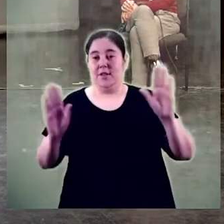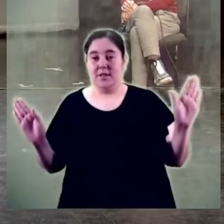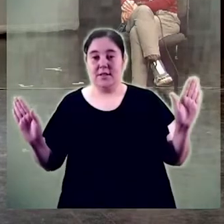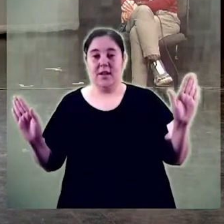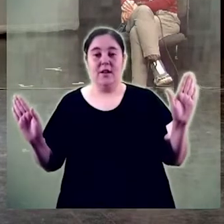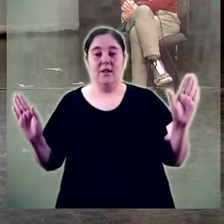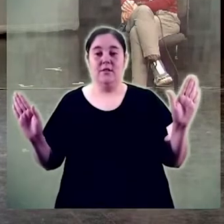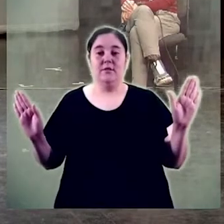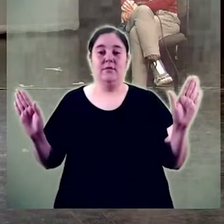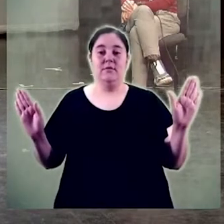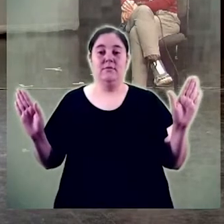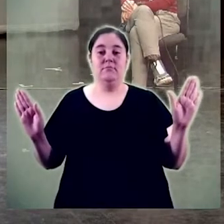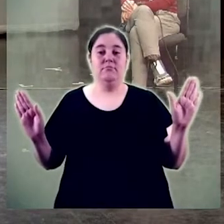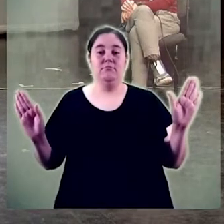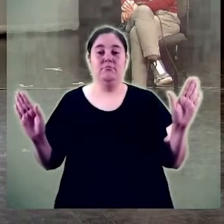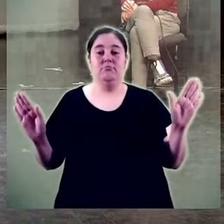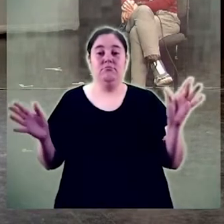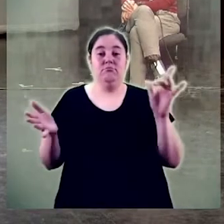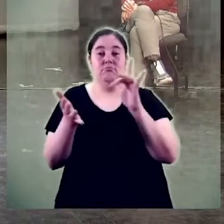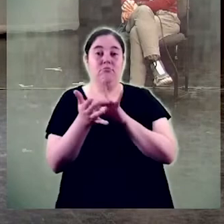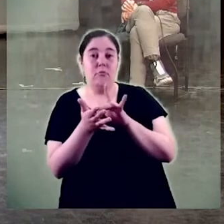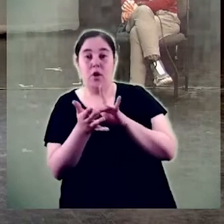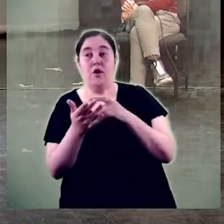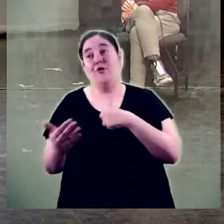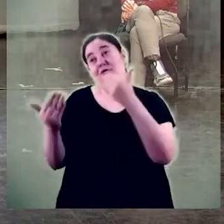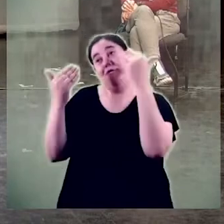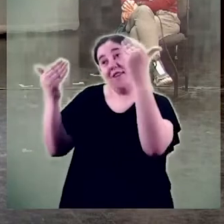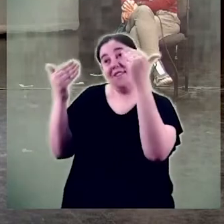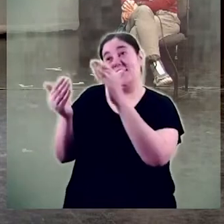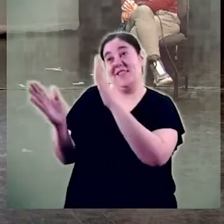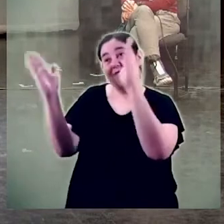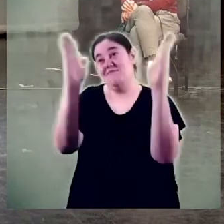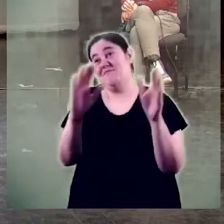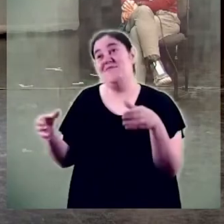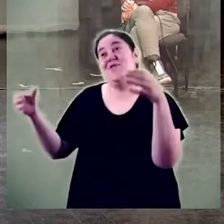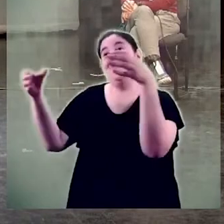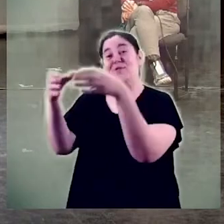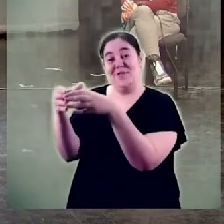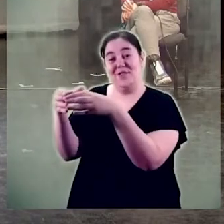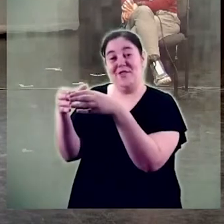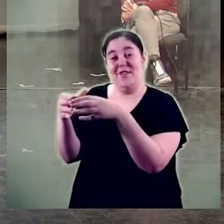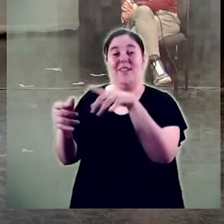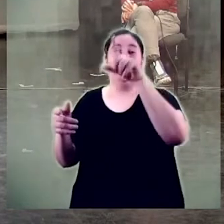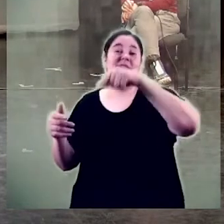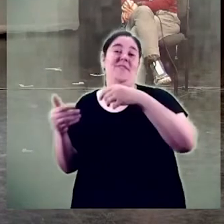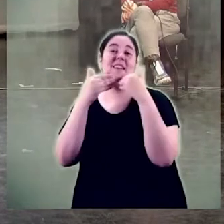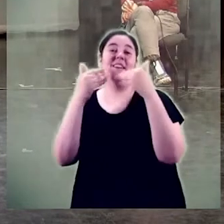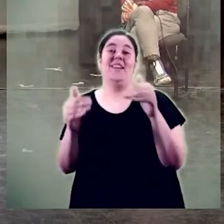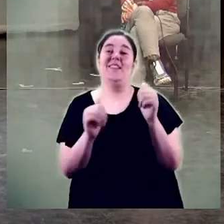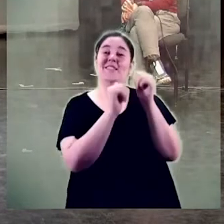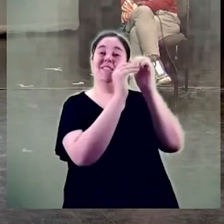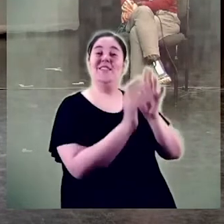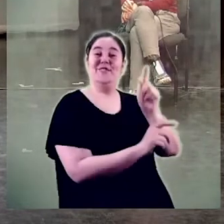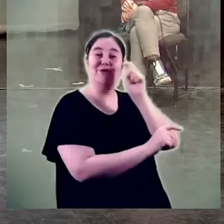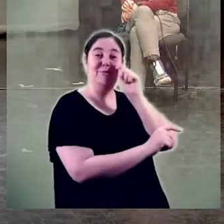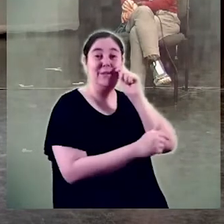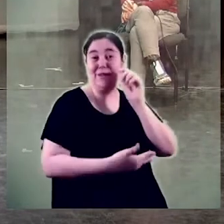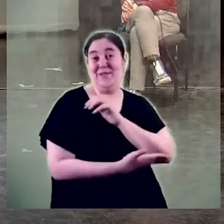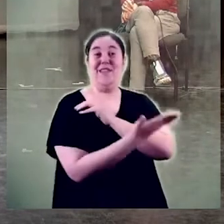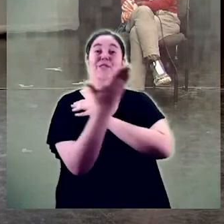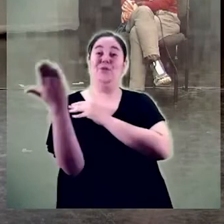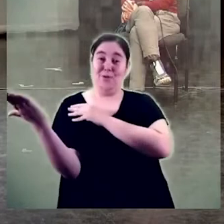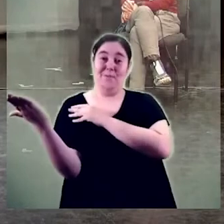que tornar a felicitar la promoció agrair a l'observatori i a tothom